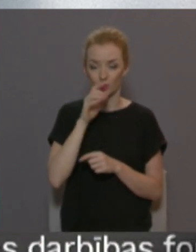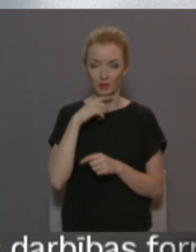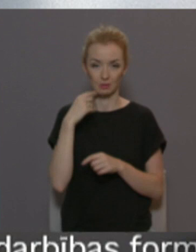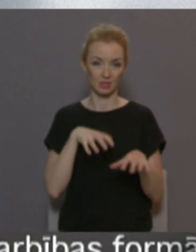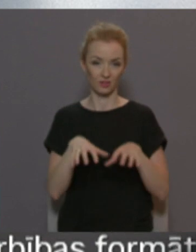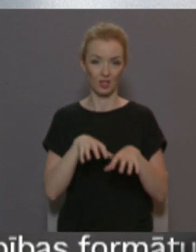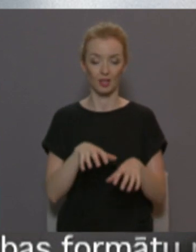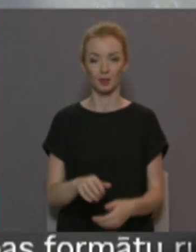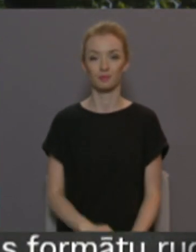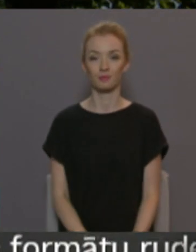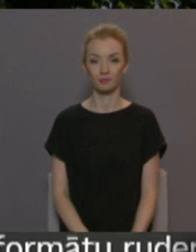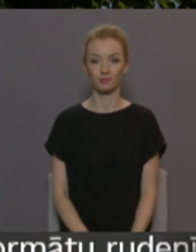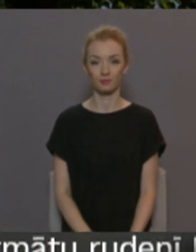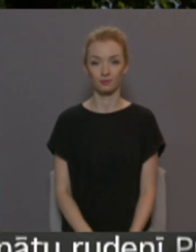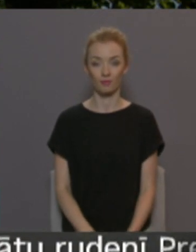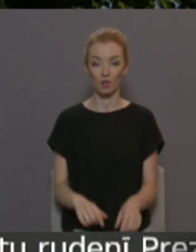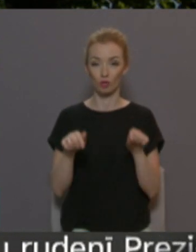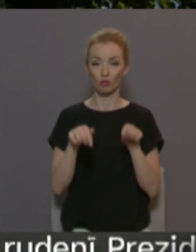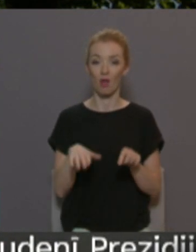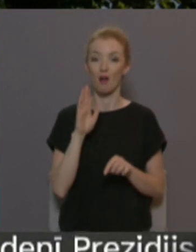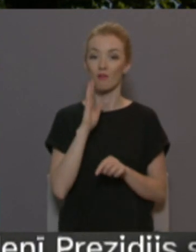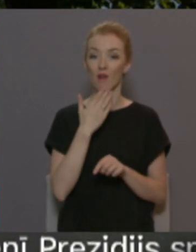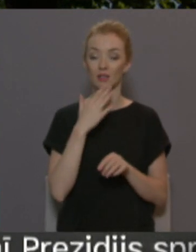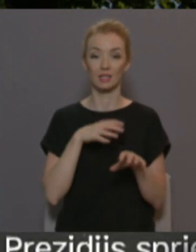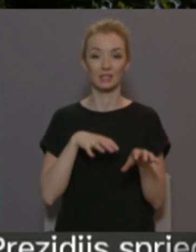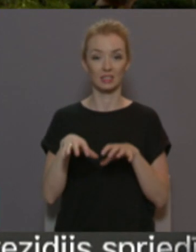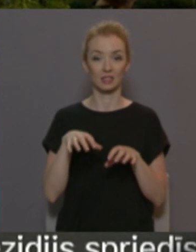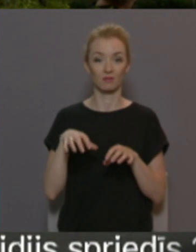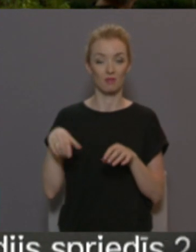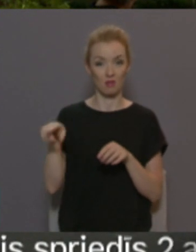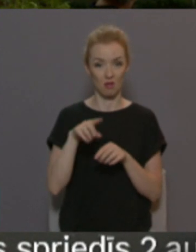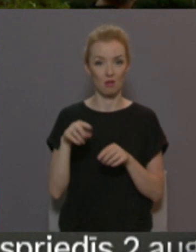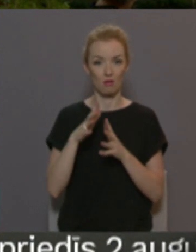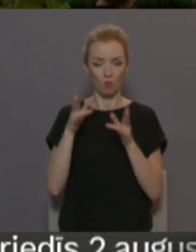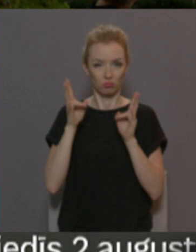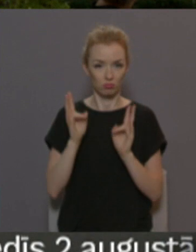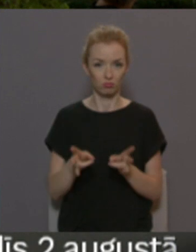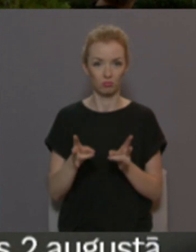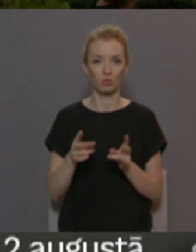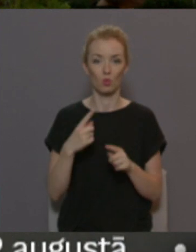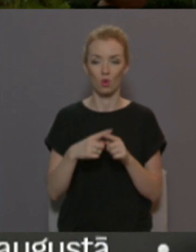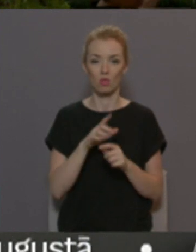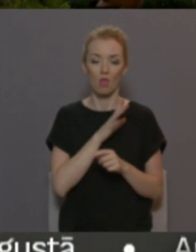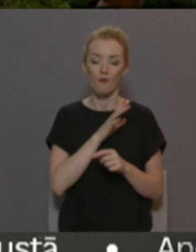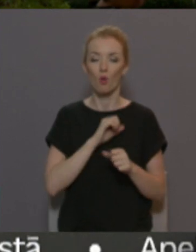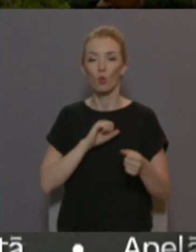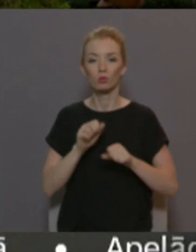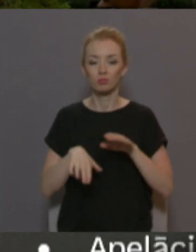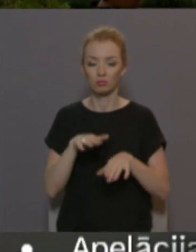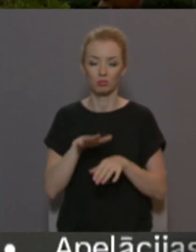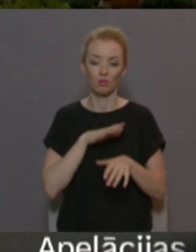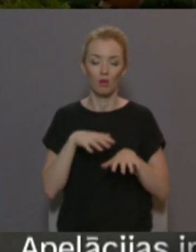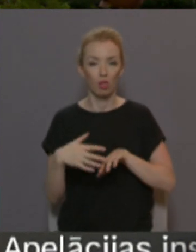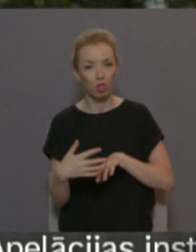Freidenfelds. Šajā vasarā cilvēki vairāk kārt ziņojuši par atrastiem dzīvniekiem, kur tveicē vairs nespēja kustēties. Biedrība